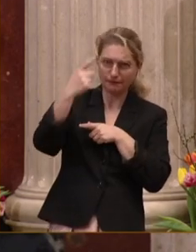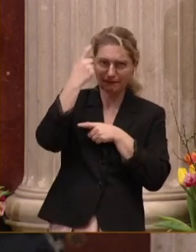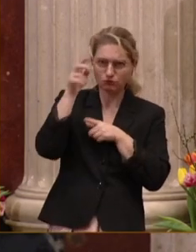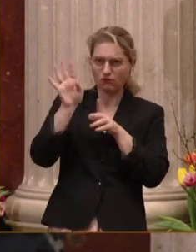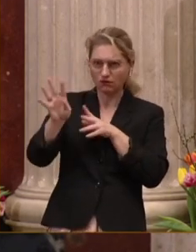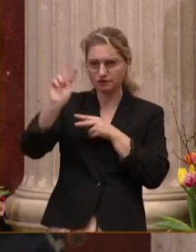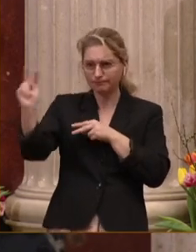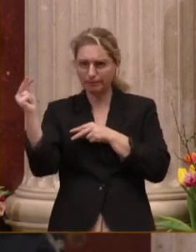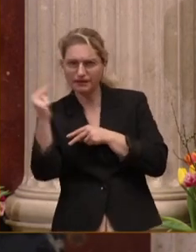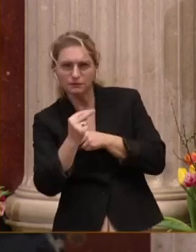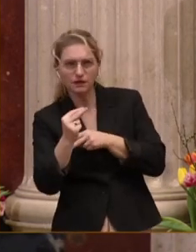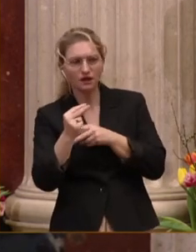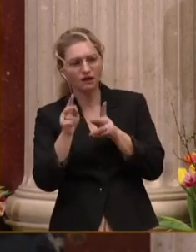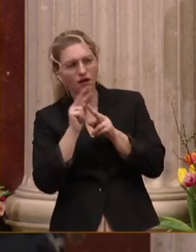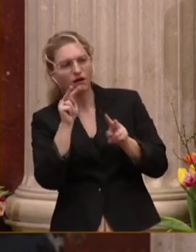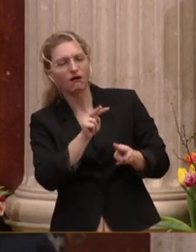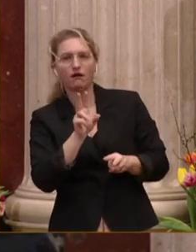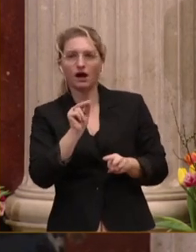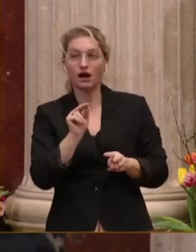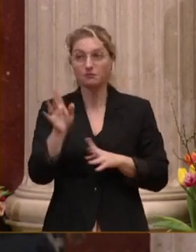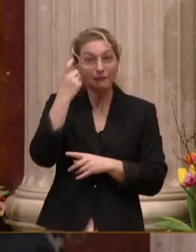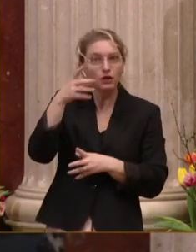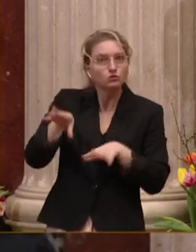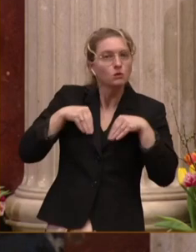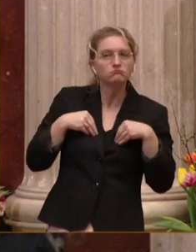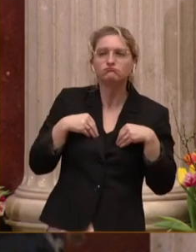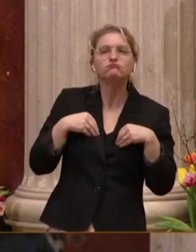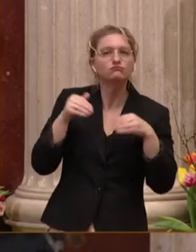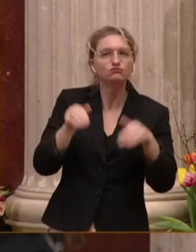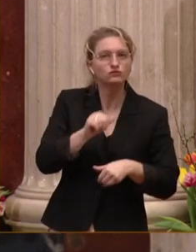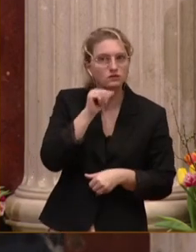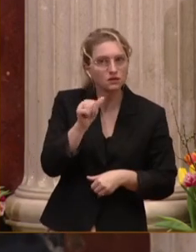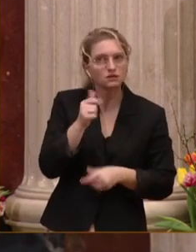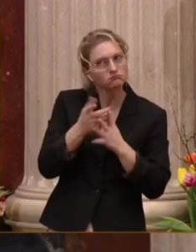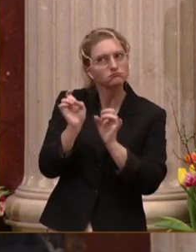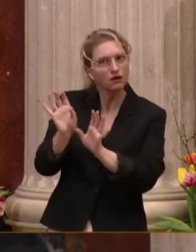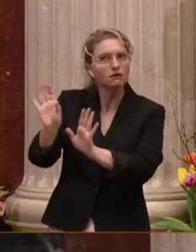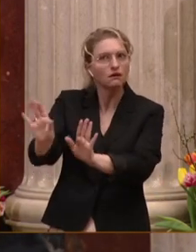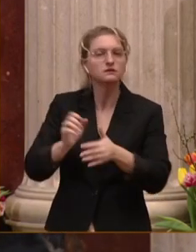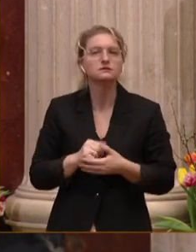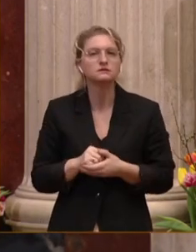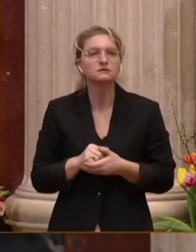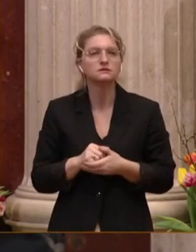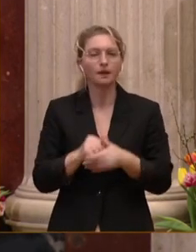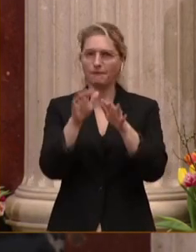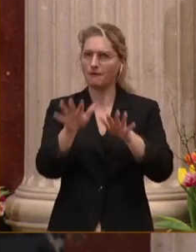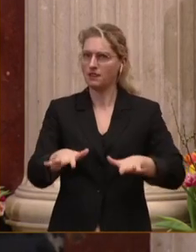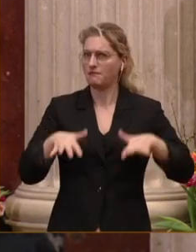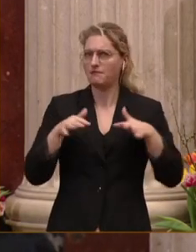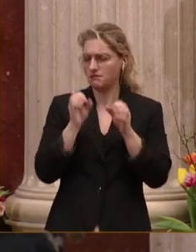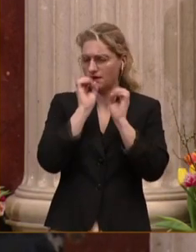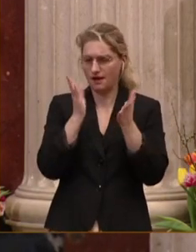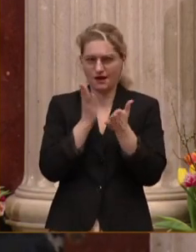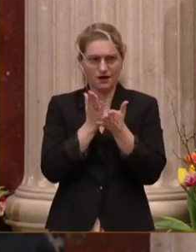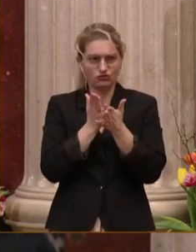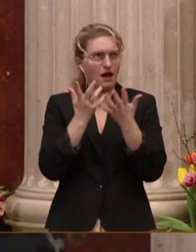dessen Meinung annehmen zu müssen. Das Parlament ist schon aufgrund seiner Natur der Ort der unterschiedlichen